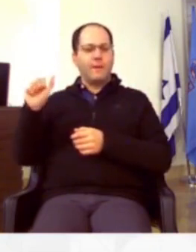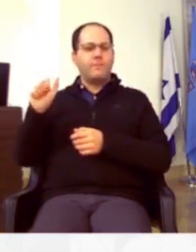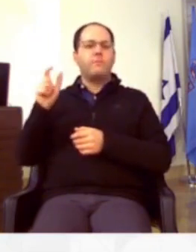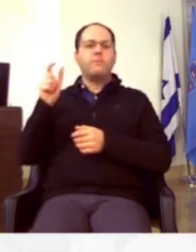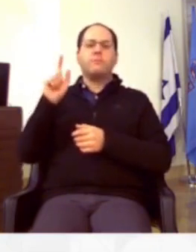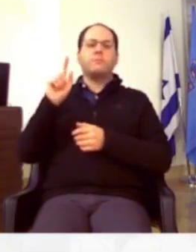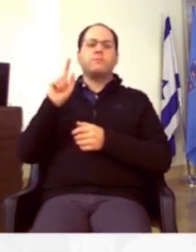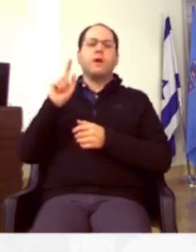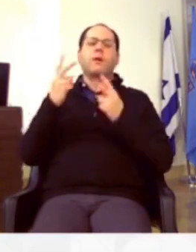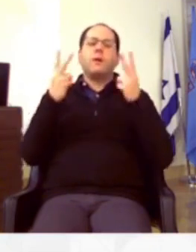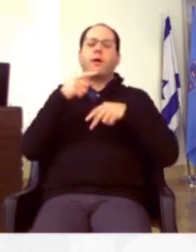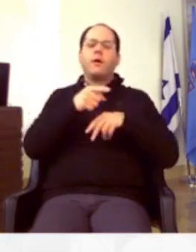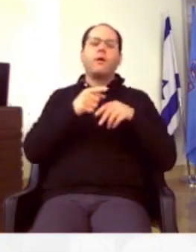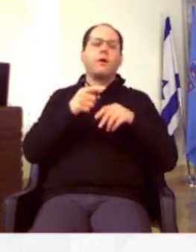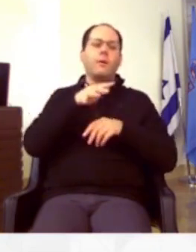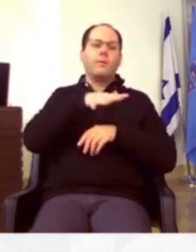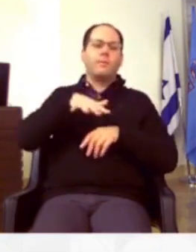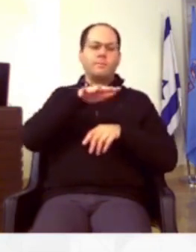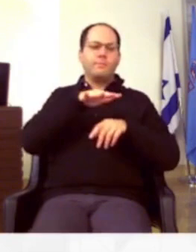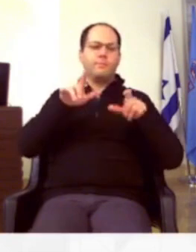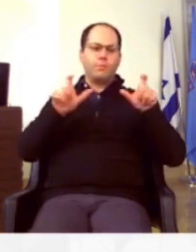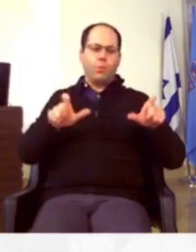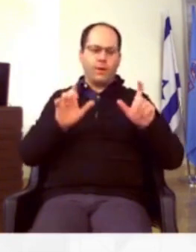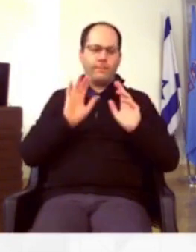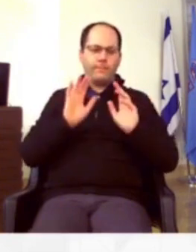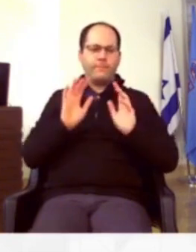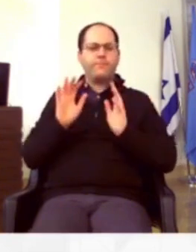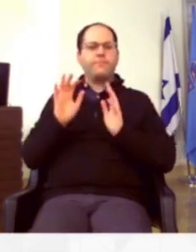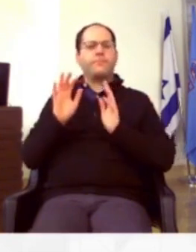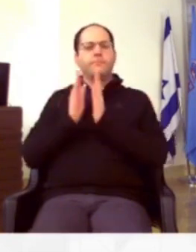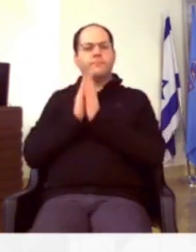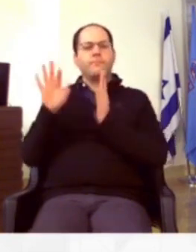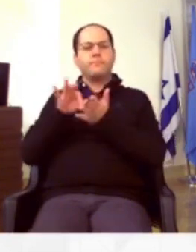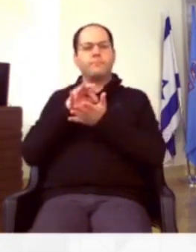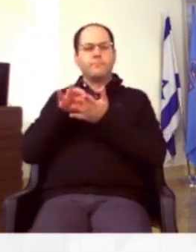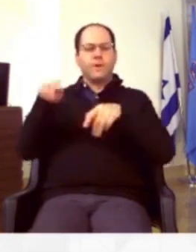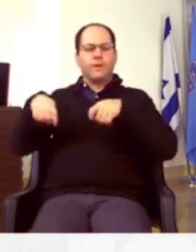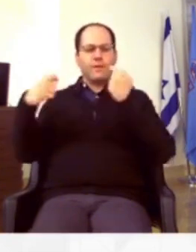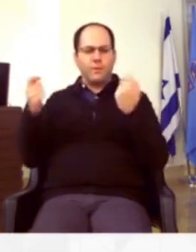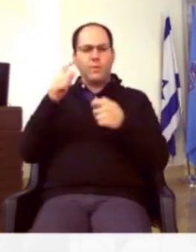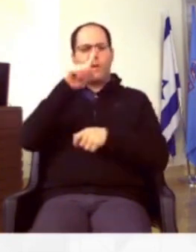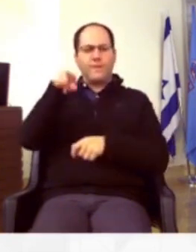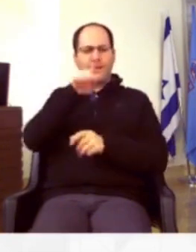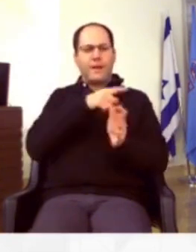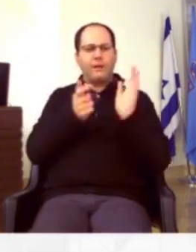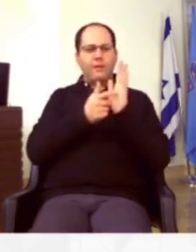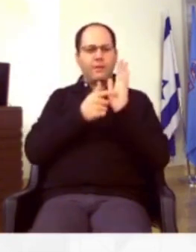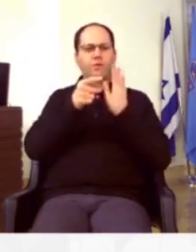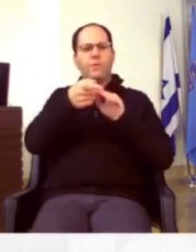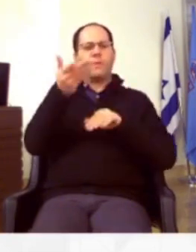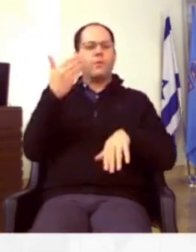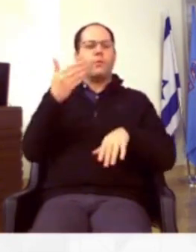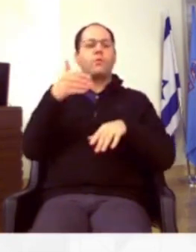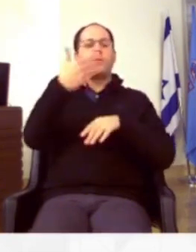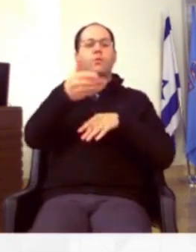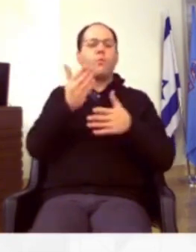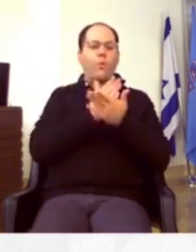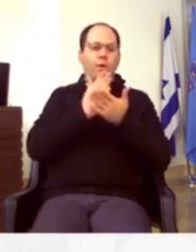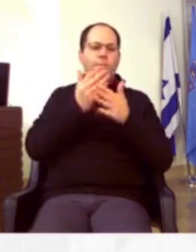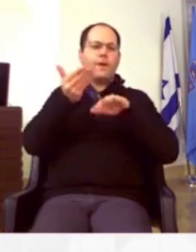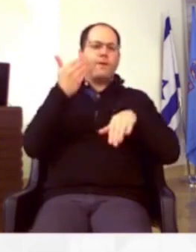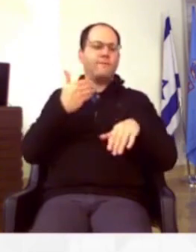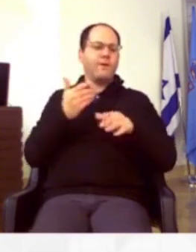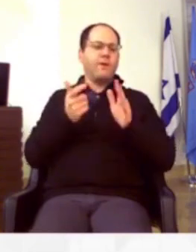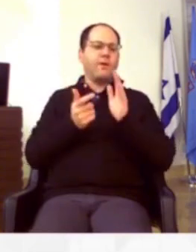אלא המרחבים המוגנים. ואנחנו עובדים ממשרד החינוך, כמו שאמרתי, לבטל את הדרישה שהם יהיו מוכנים לפני ההחלות של